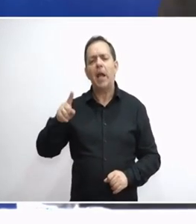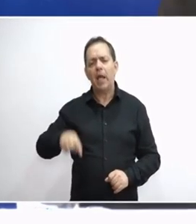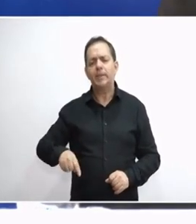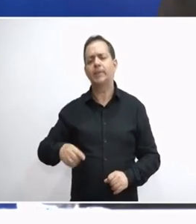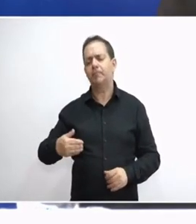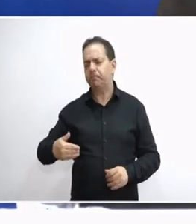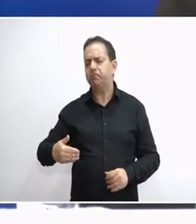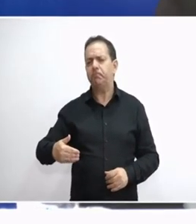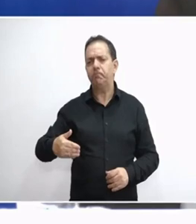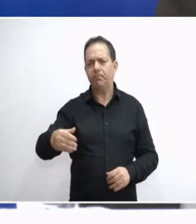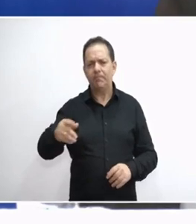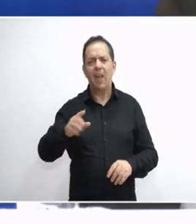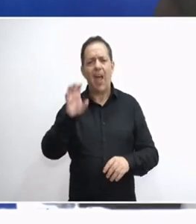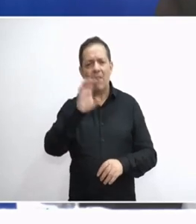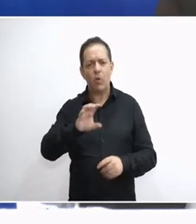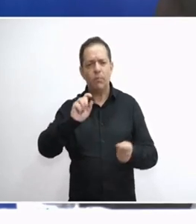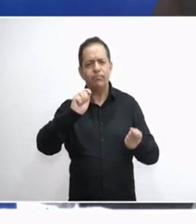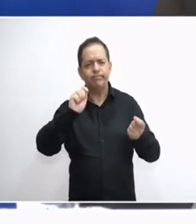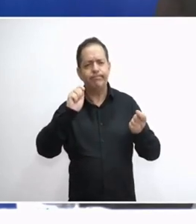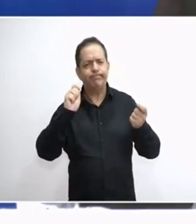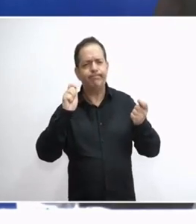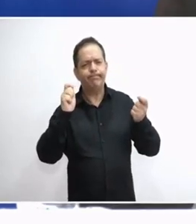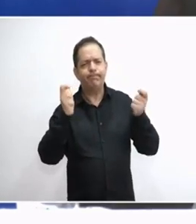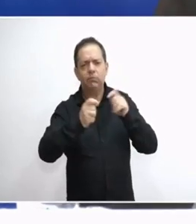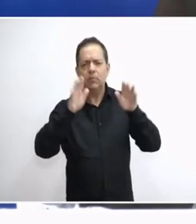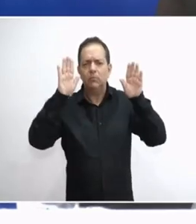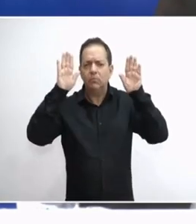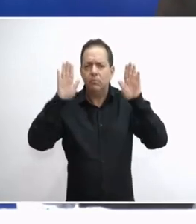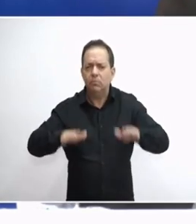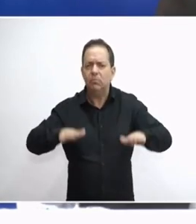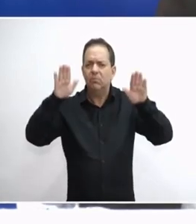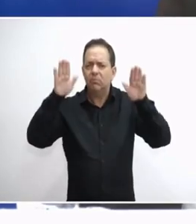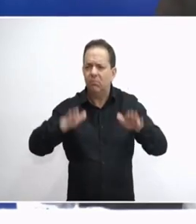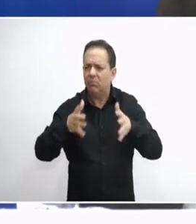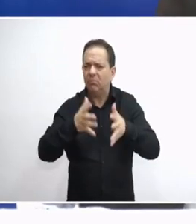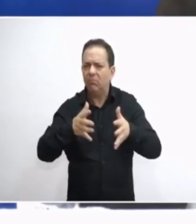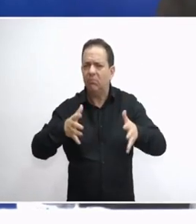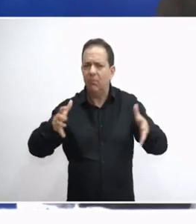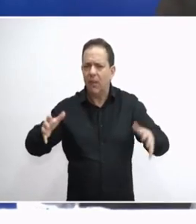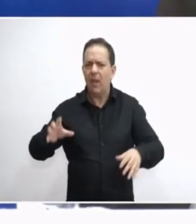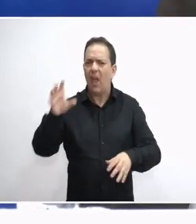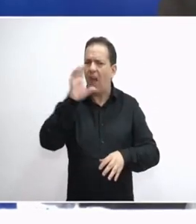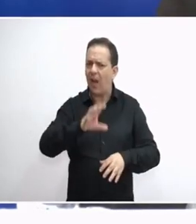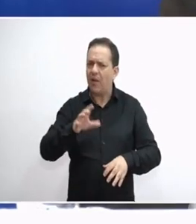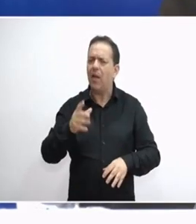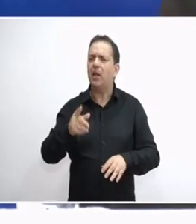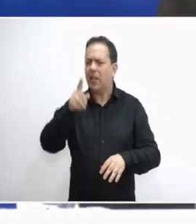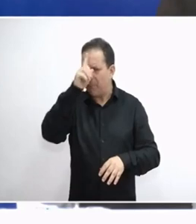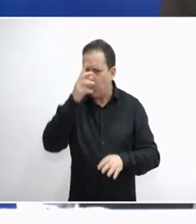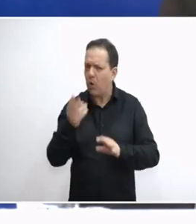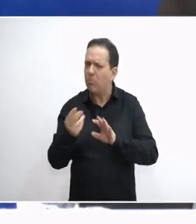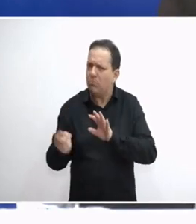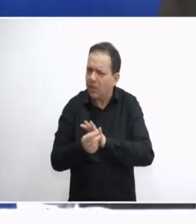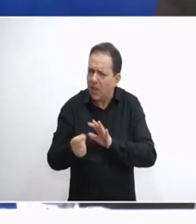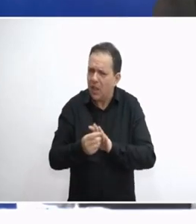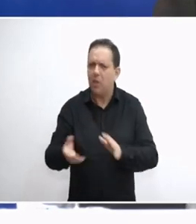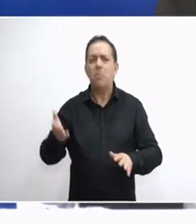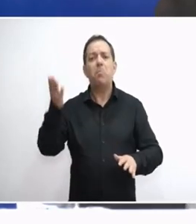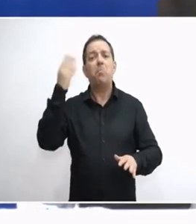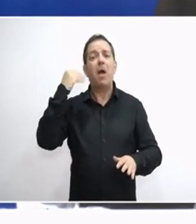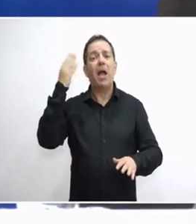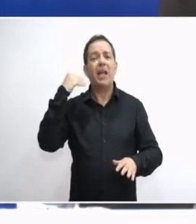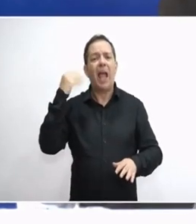η Ευρώπη εξισλαμίζεται αν το θέλετε. Η αλήθεια είναι ότι η Ευρώπη πάντα είχε μετανάστες, η Γερμανία τι λέγανε παλαιά, παλαιά,